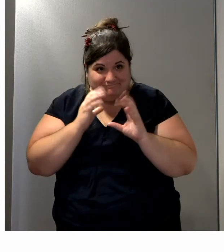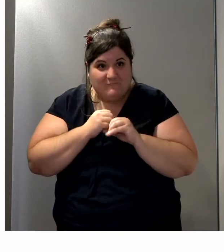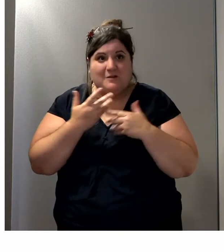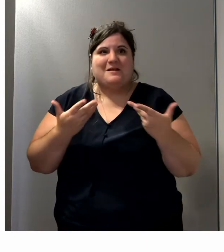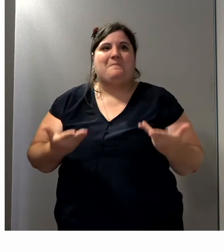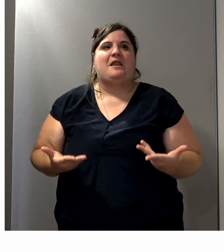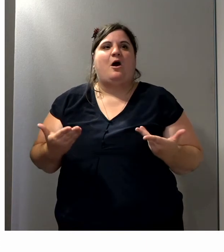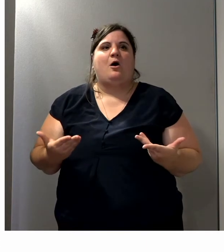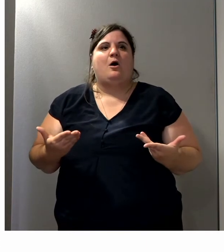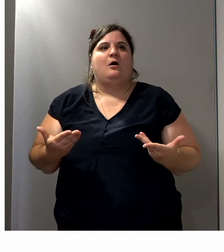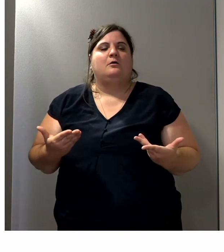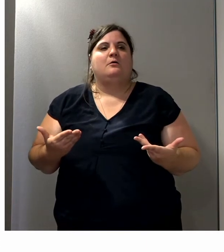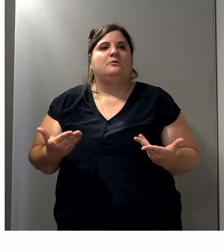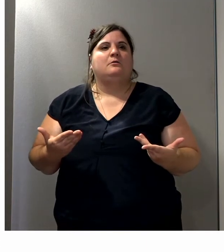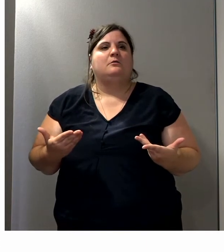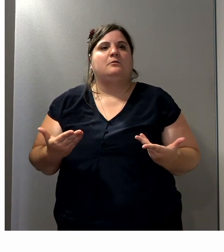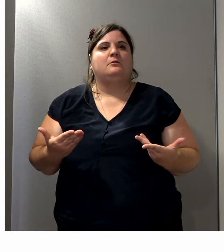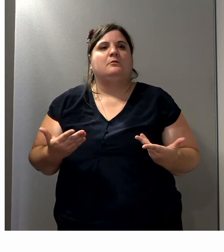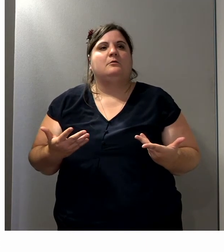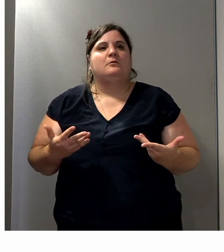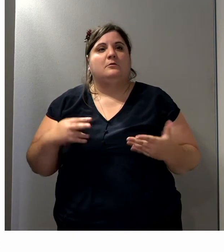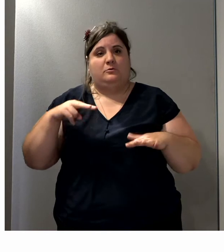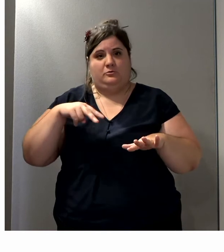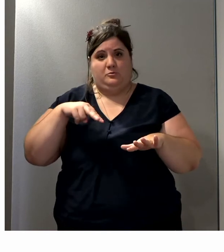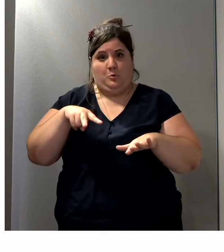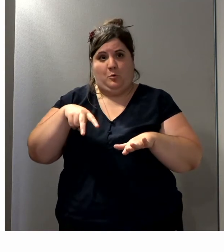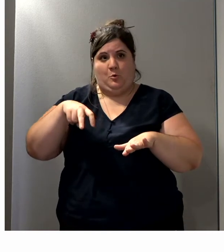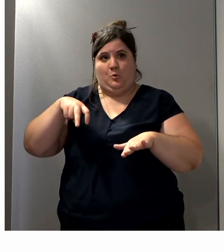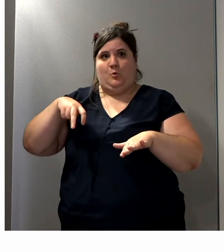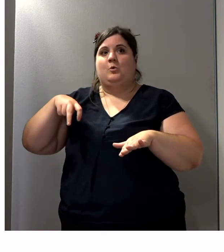Voilà, maintenant on va se reculer, et puis vous pouvez vous rasseoir après être reculé si vous voulez.